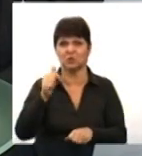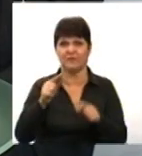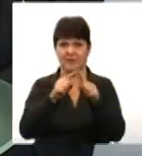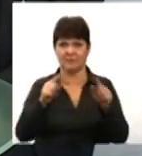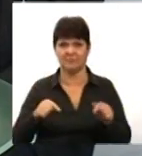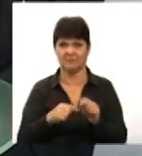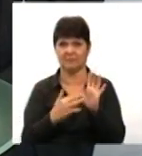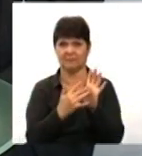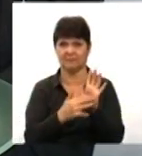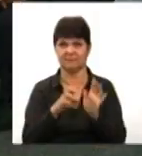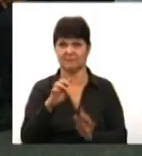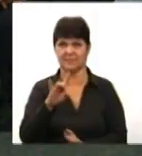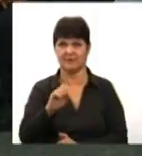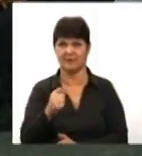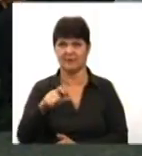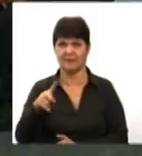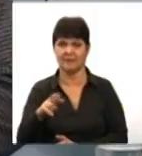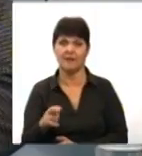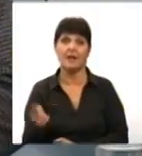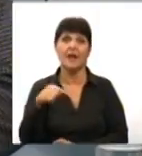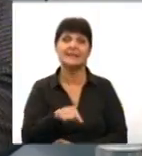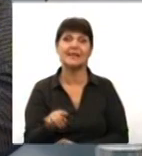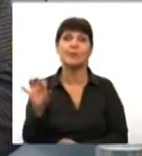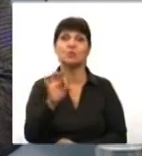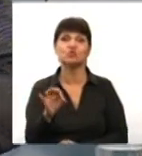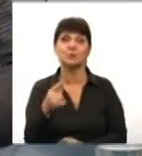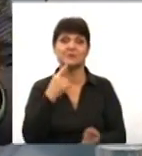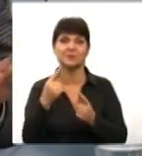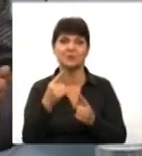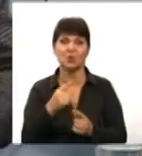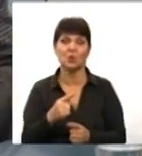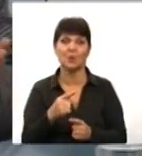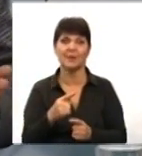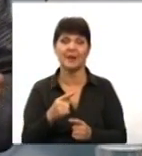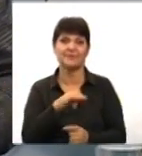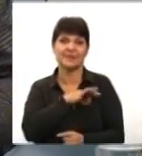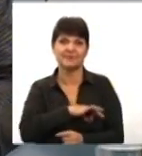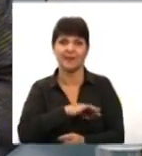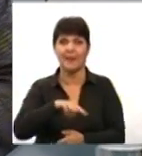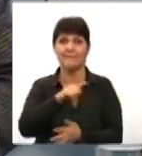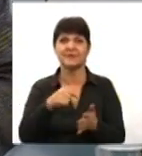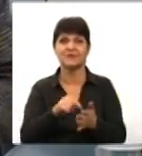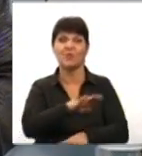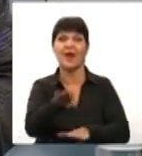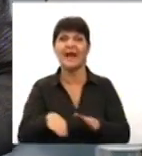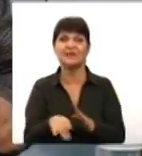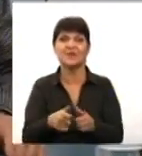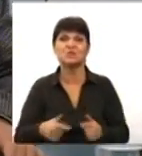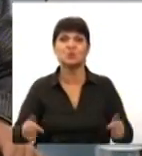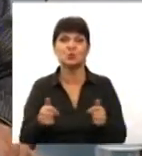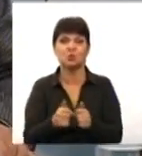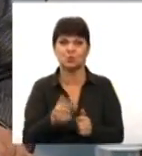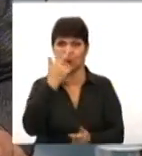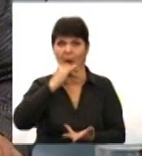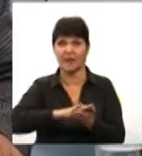І те, про що ми спілкуємося, власне, про пристосування міської інфраструктури і адаптація для